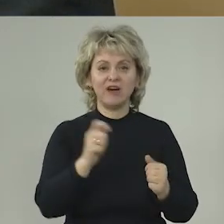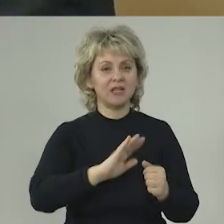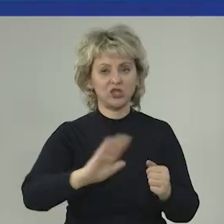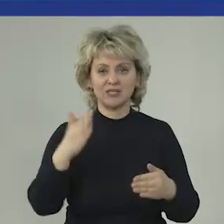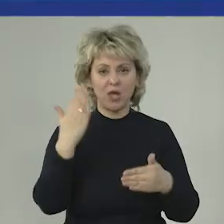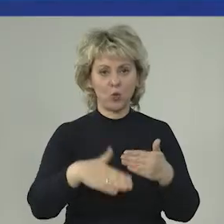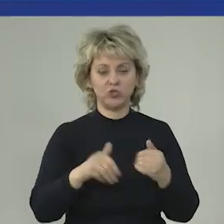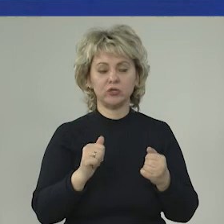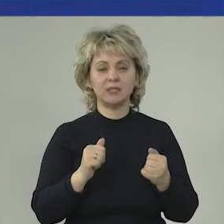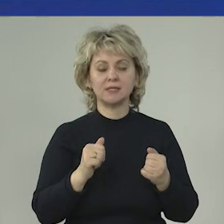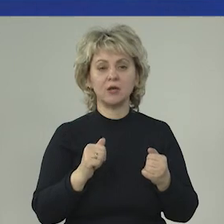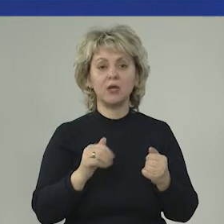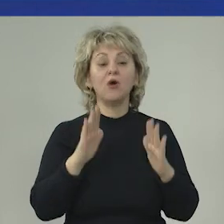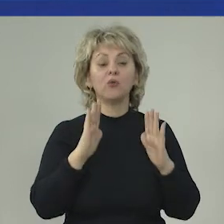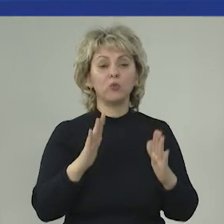война не закончилась.